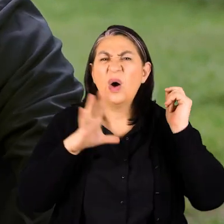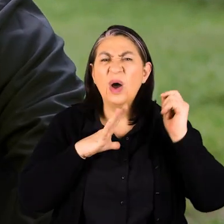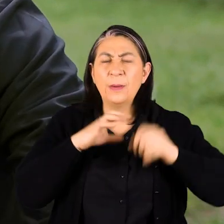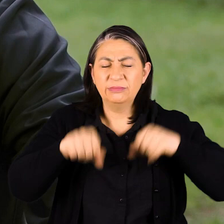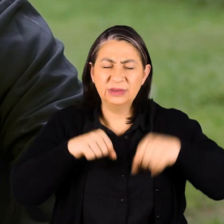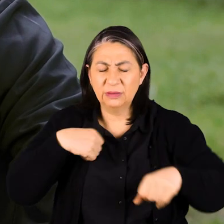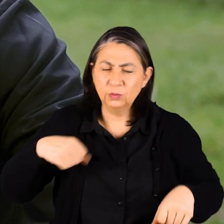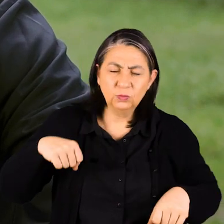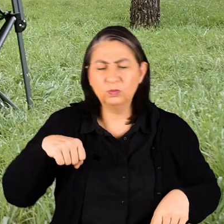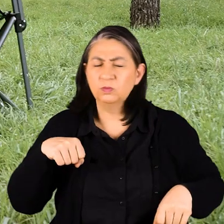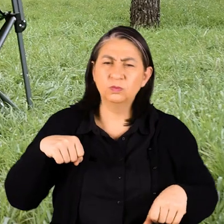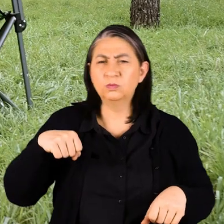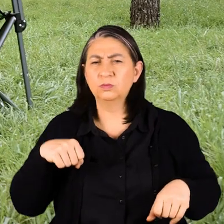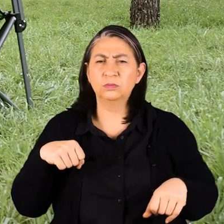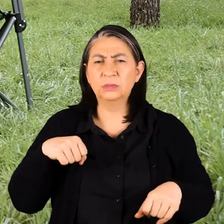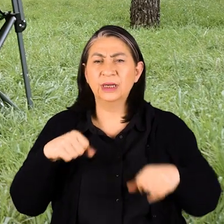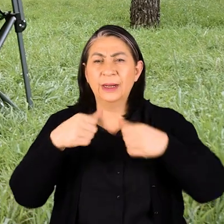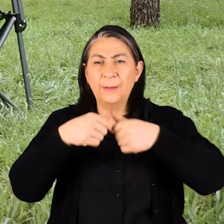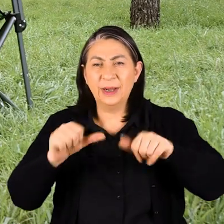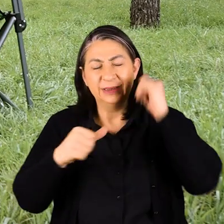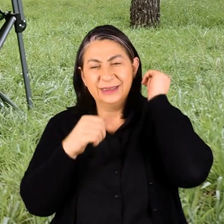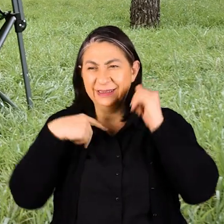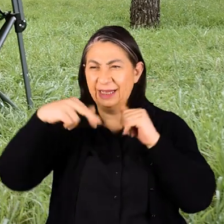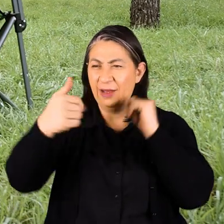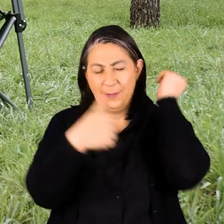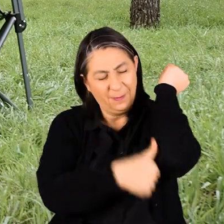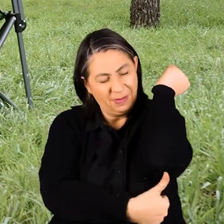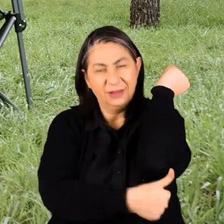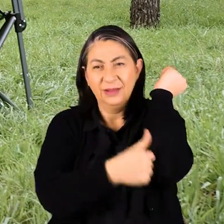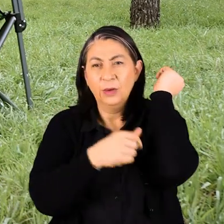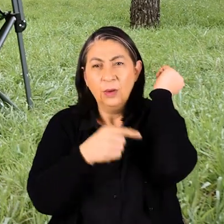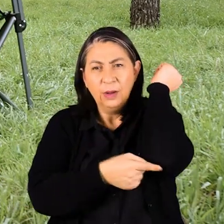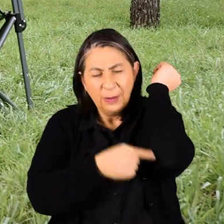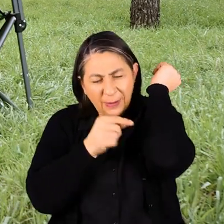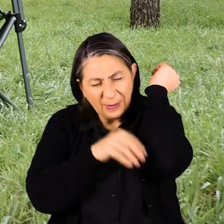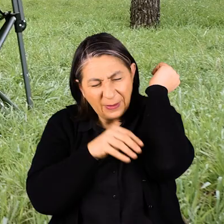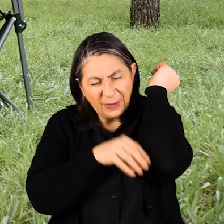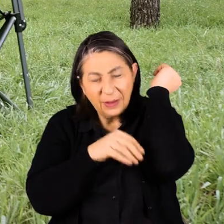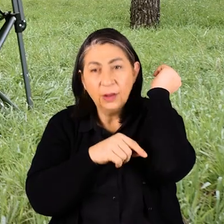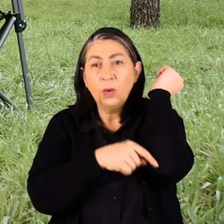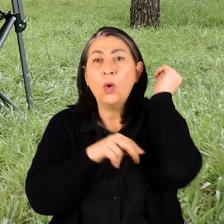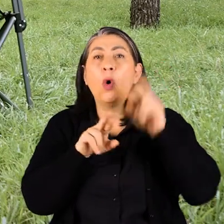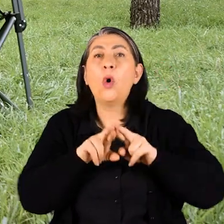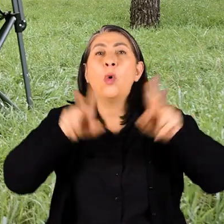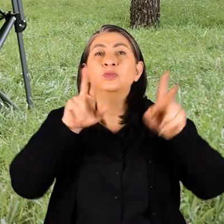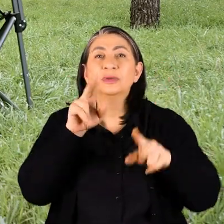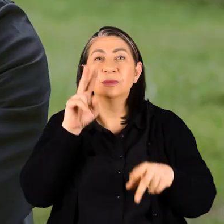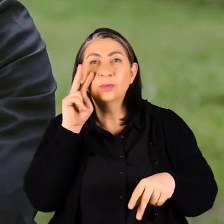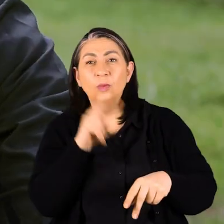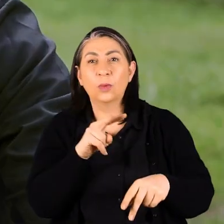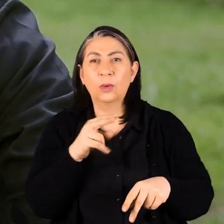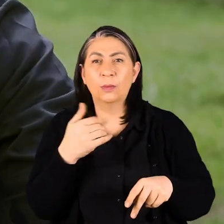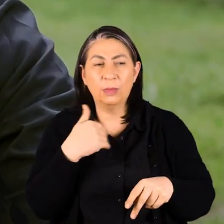Bisikleti aldım elimde yürüyorum böyle Yara bandı falan alacağım Tabii kolum böyle ucu kanadığı için Buradan sanki aslında kopmuş gibi bir görüntü